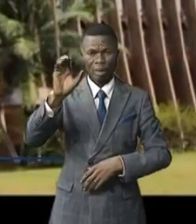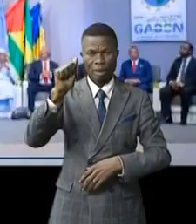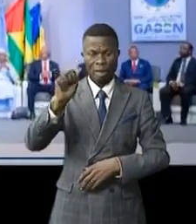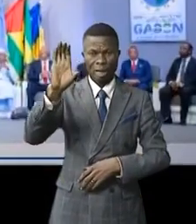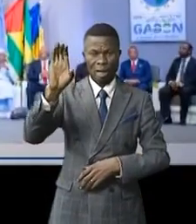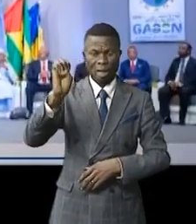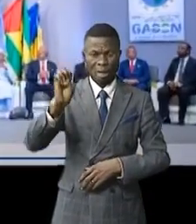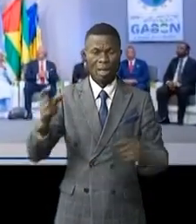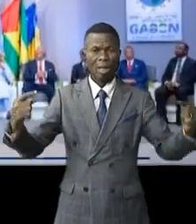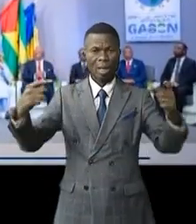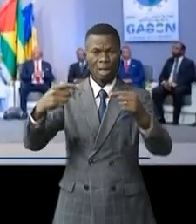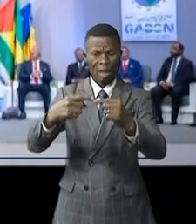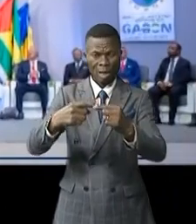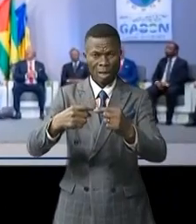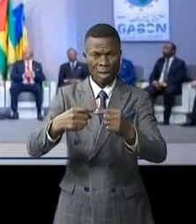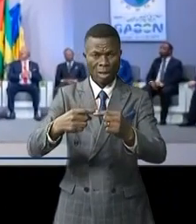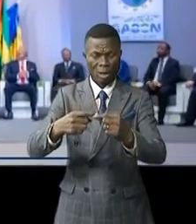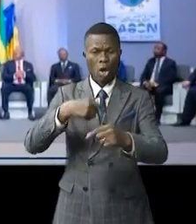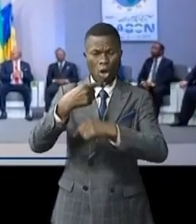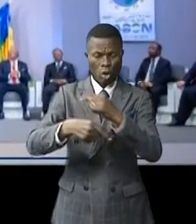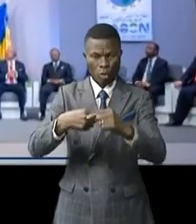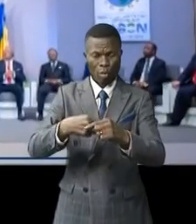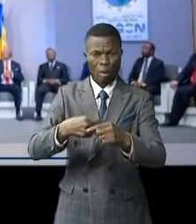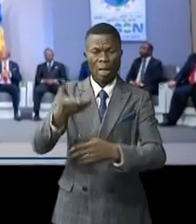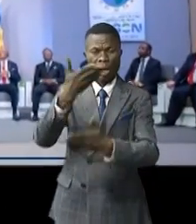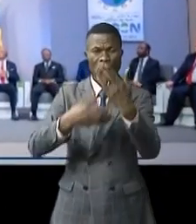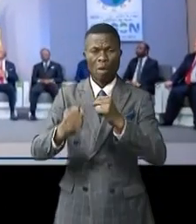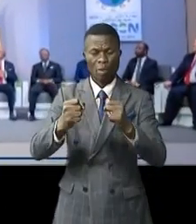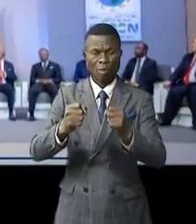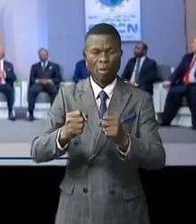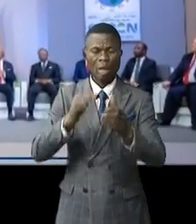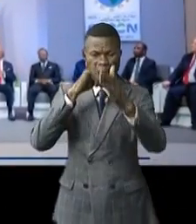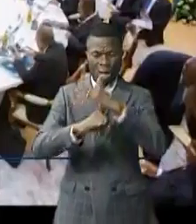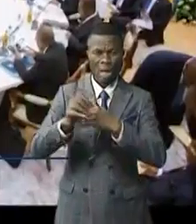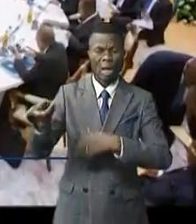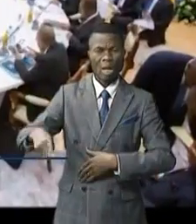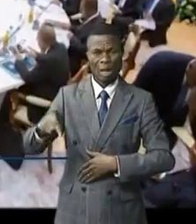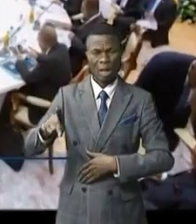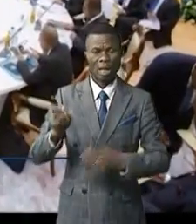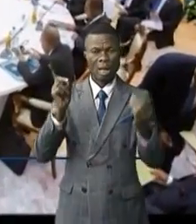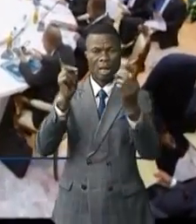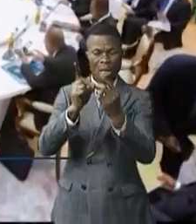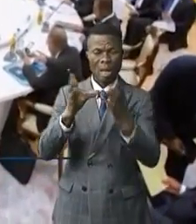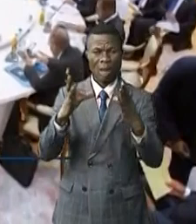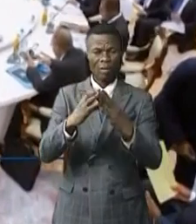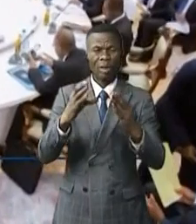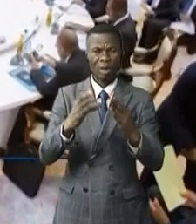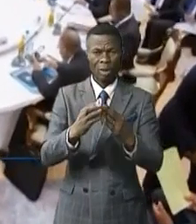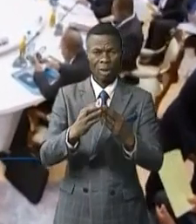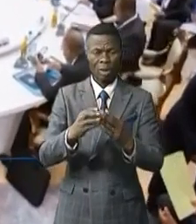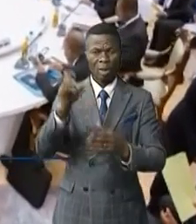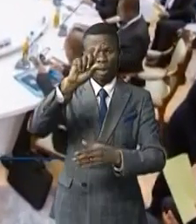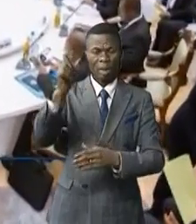croisée du chemin, passer et reprendre le relais de l'intégration régionale. Ses rendez-vous ont coïncidé avec le